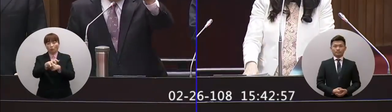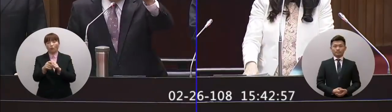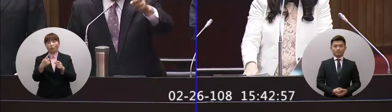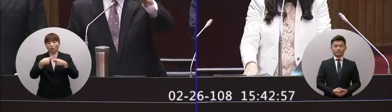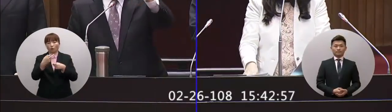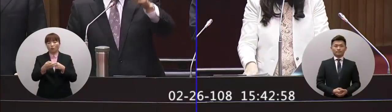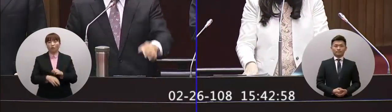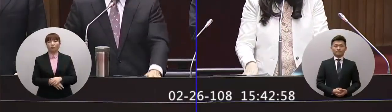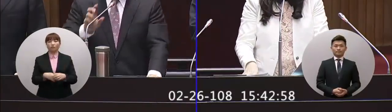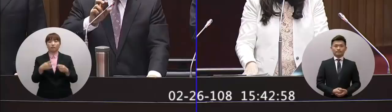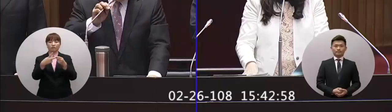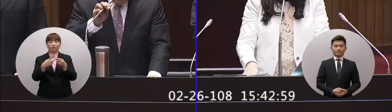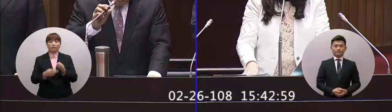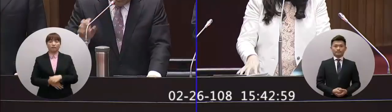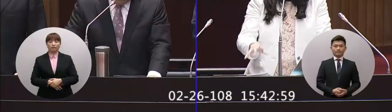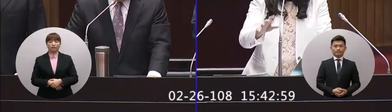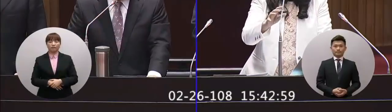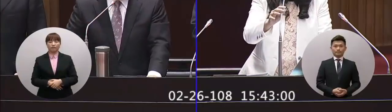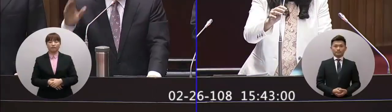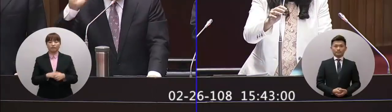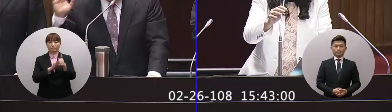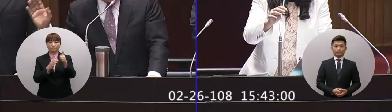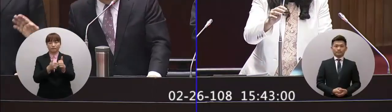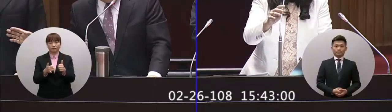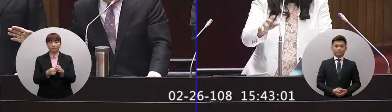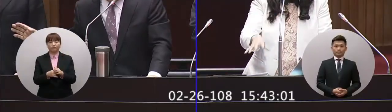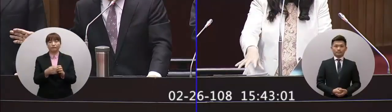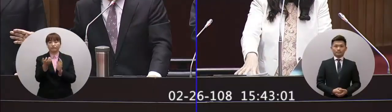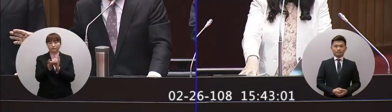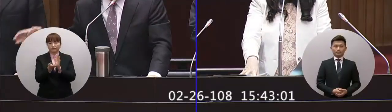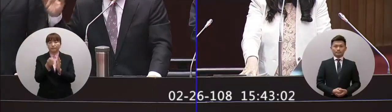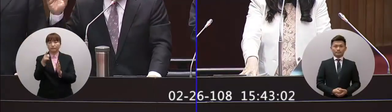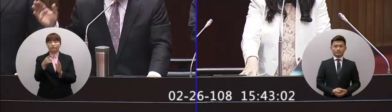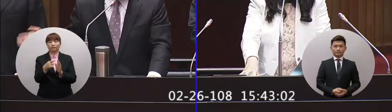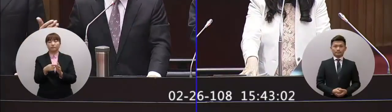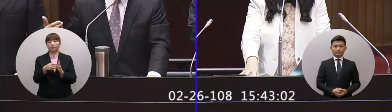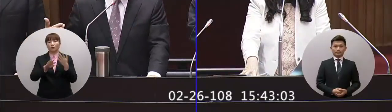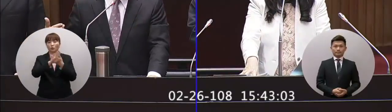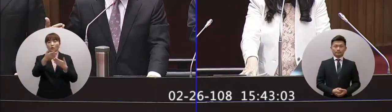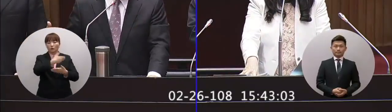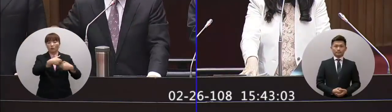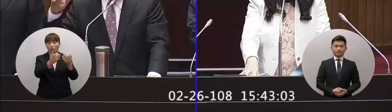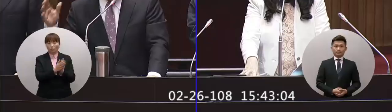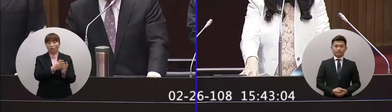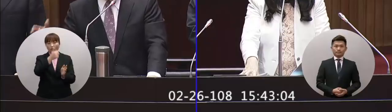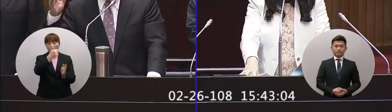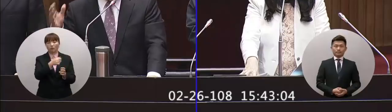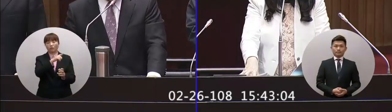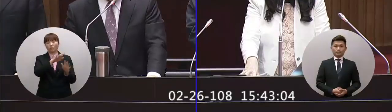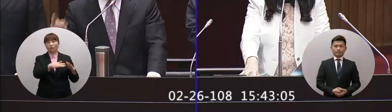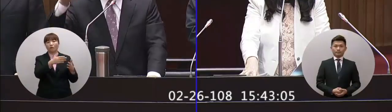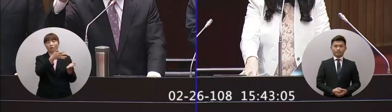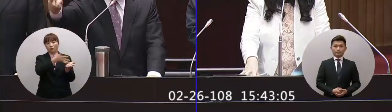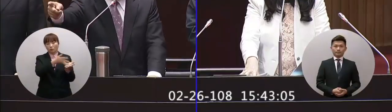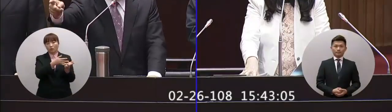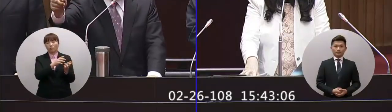錢第一點第二點衛言剛才你講我們外交部長講話外交部長